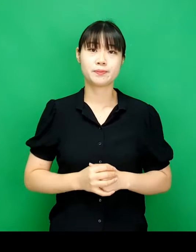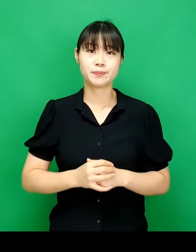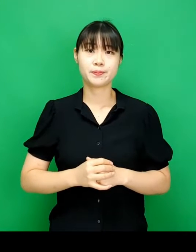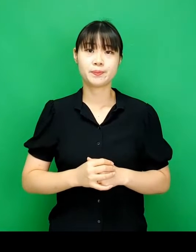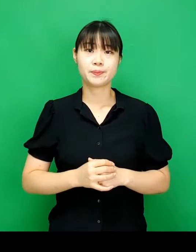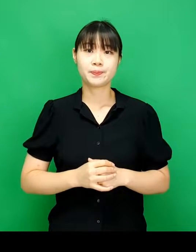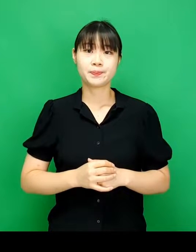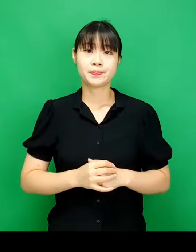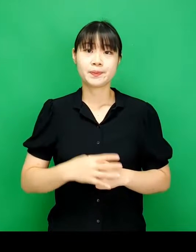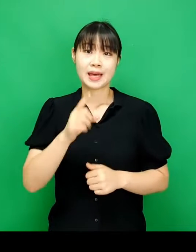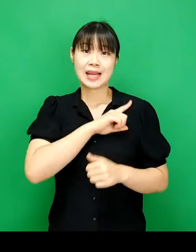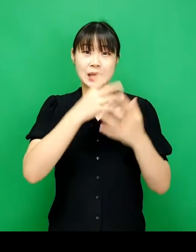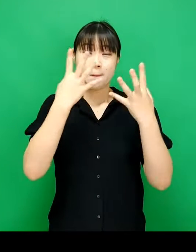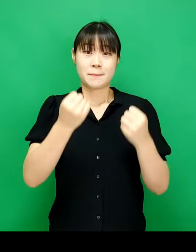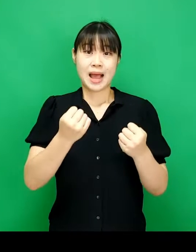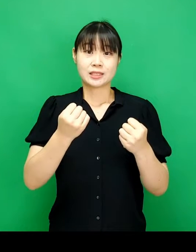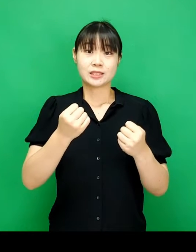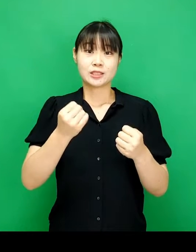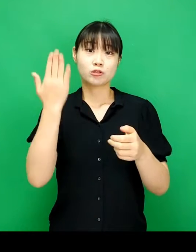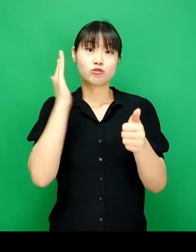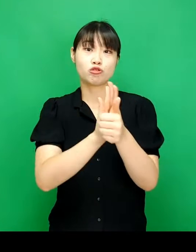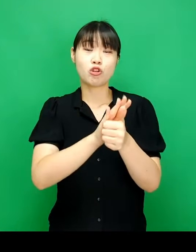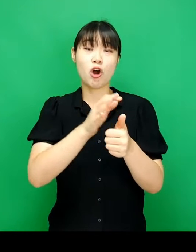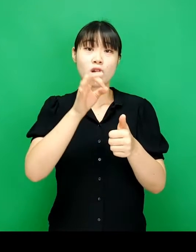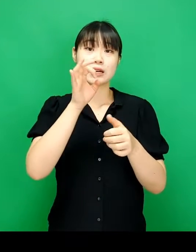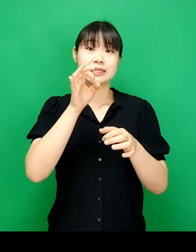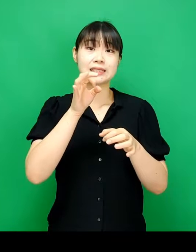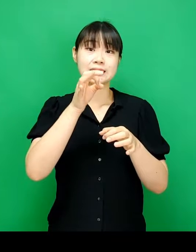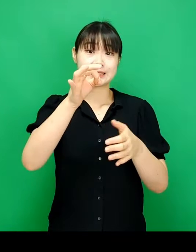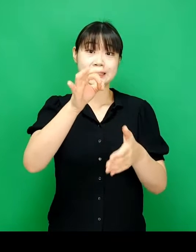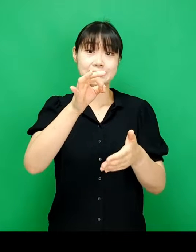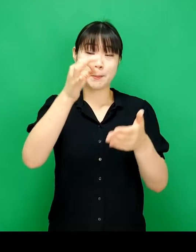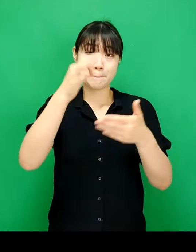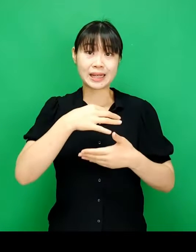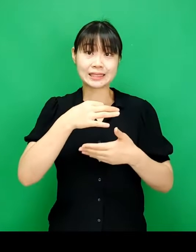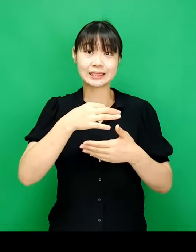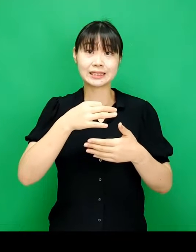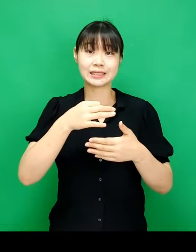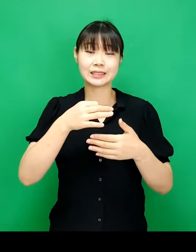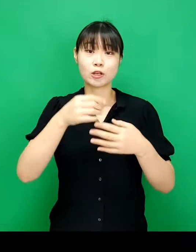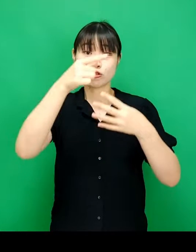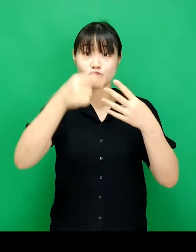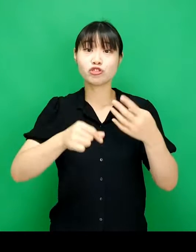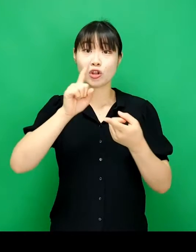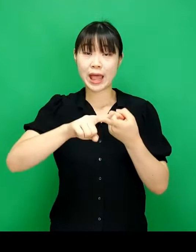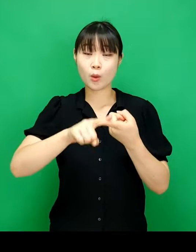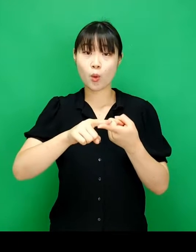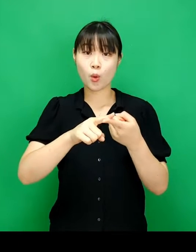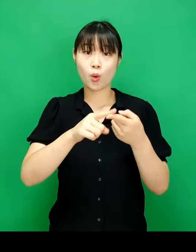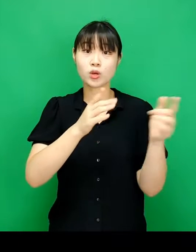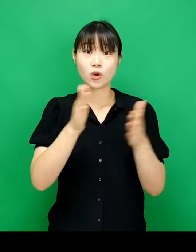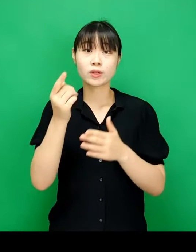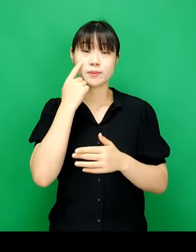가장 많은 후원금을 받은 의원 순으로 피버 테이블을 정렬해 보겠습니다